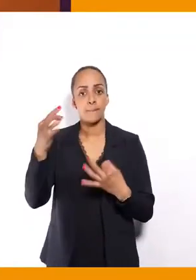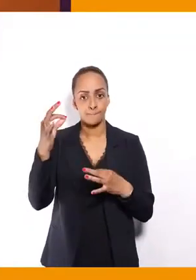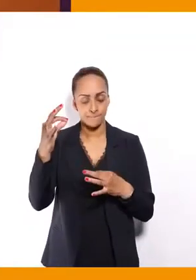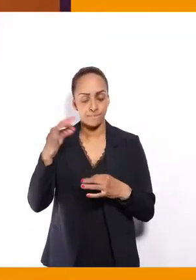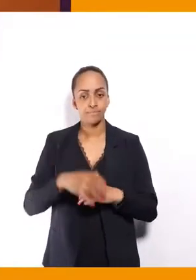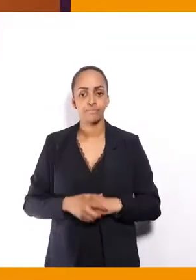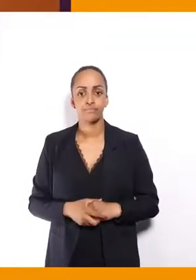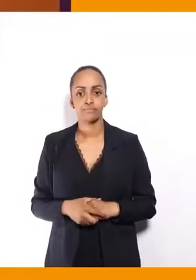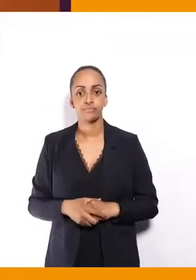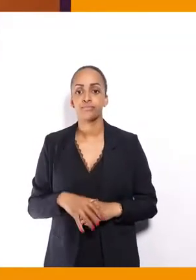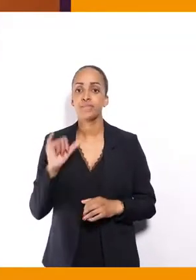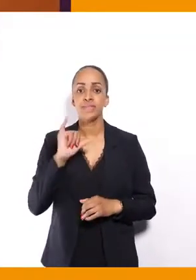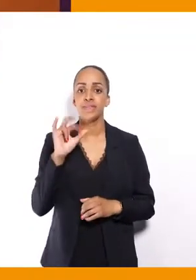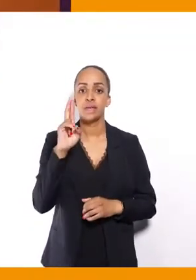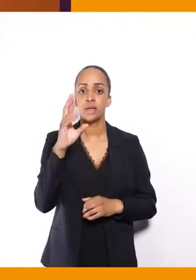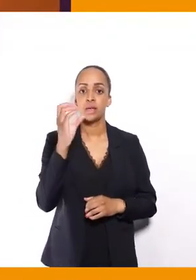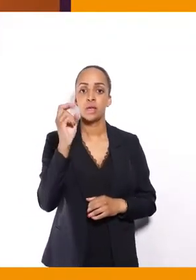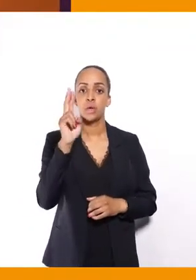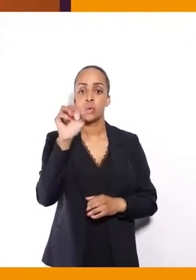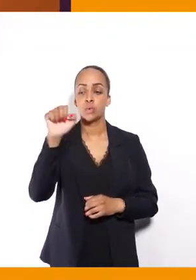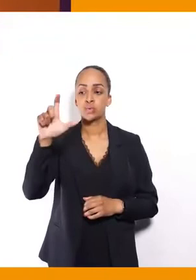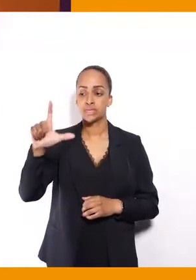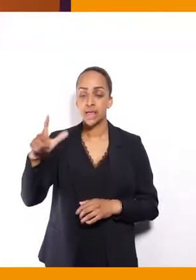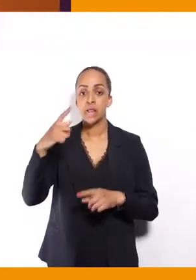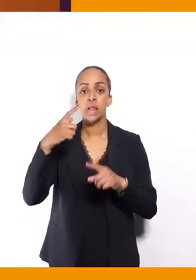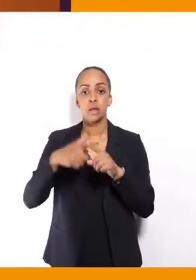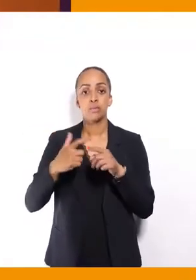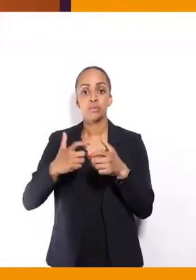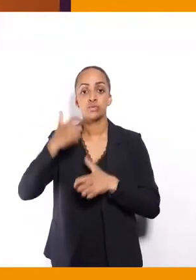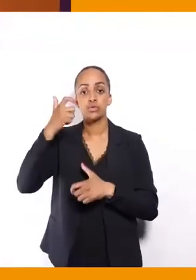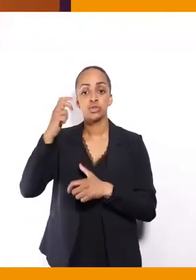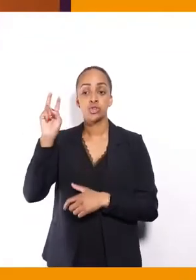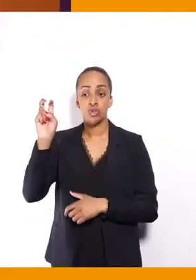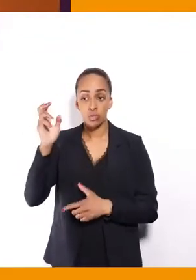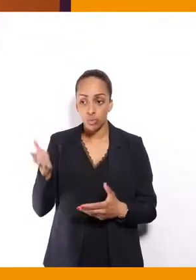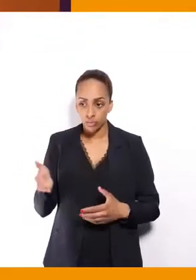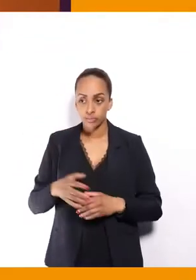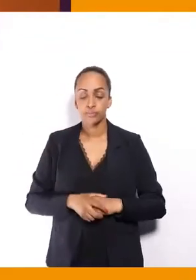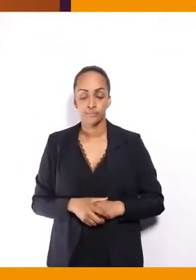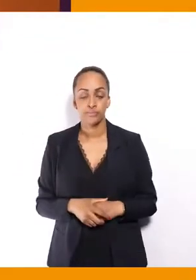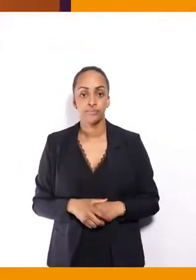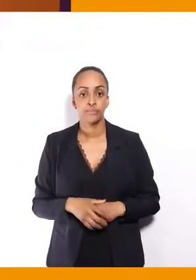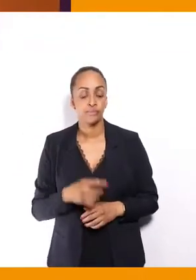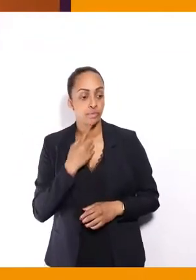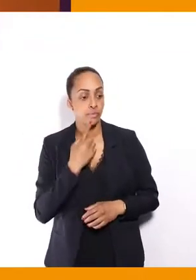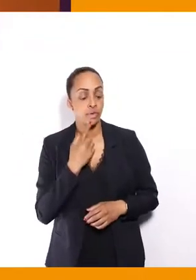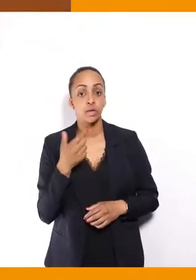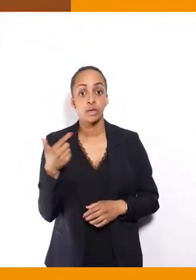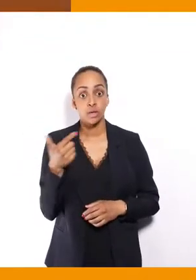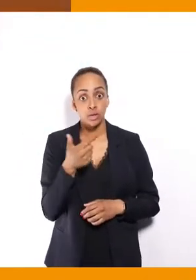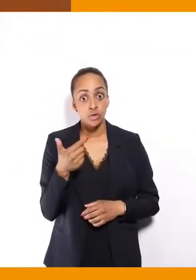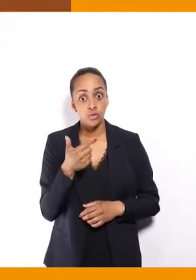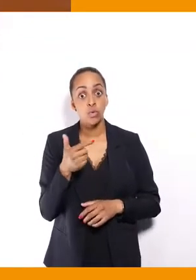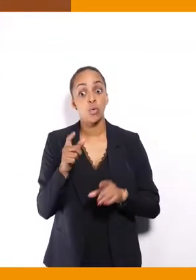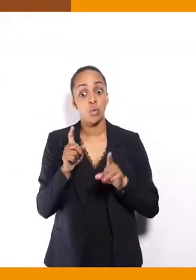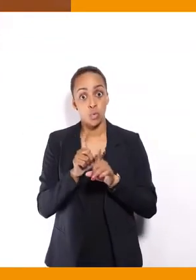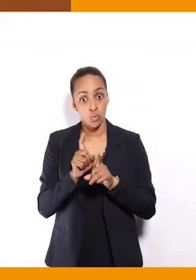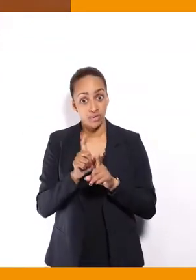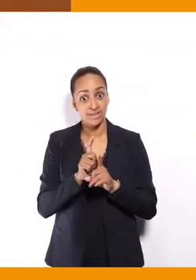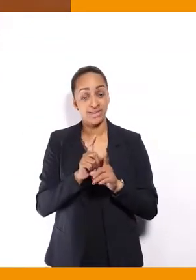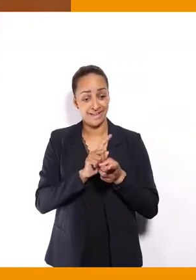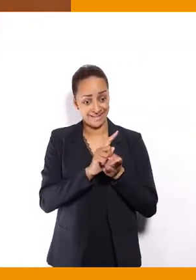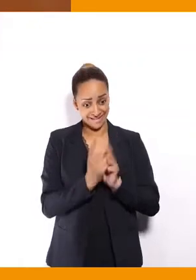Fabien Roussel et Yannick Jadot. Donc, ils ont aussi pris le temps de le faire savoir, donc ça, c'est un bon